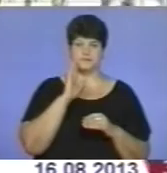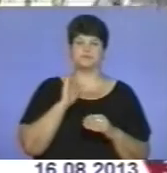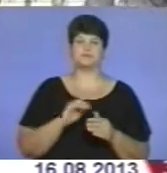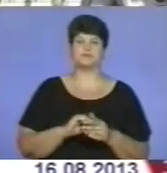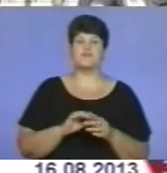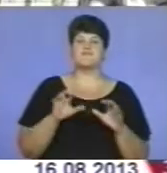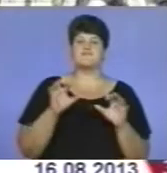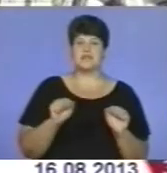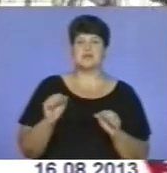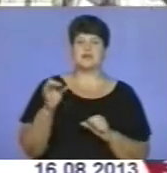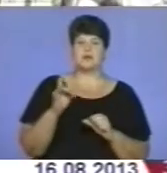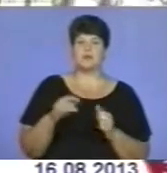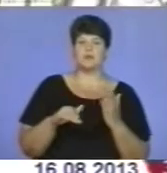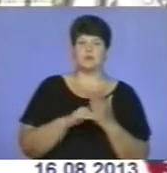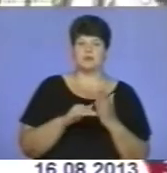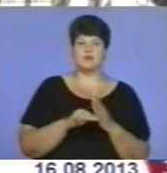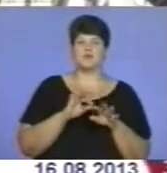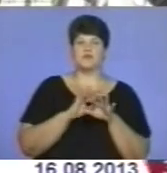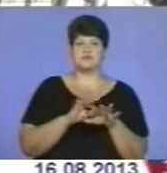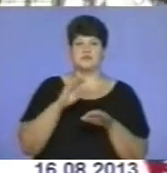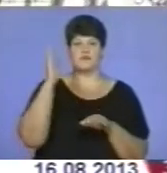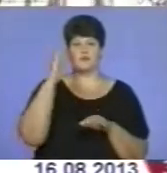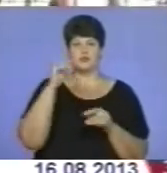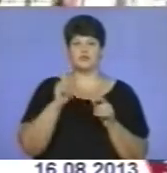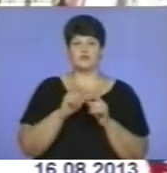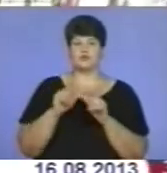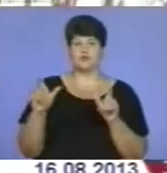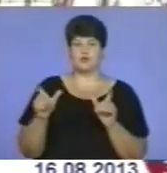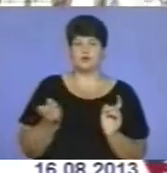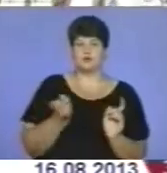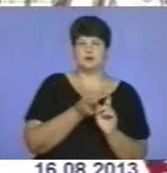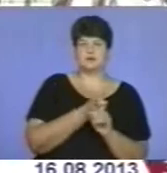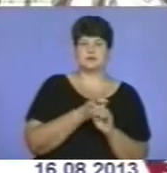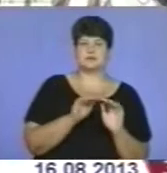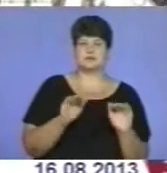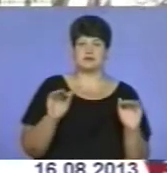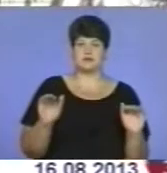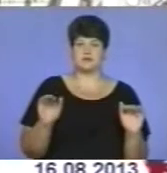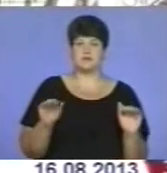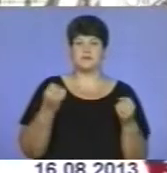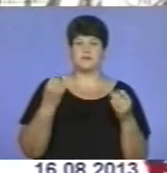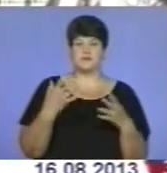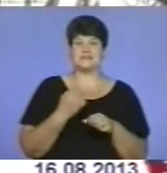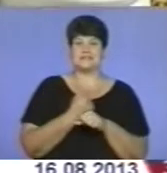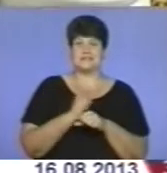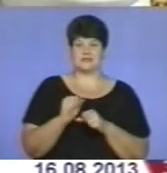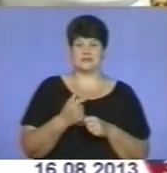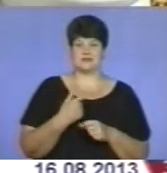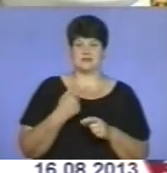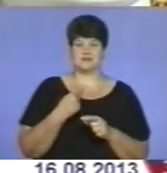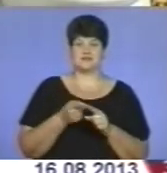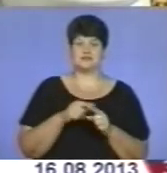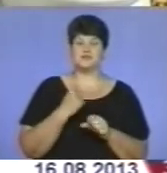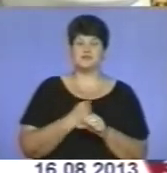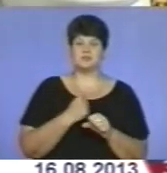Влада району допомагала нам привезти воду від школи до садику і просто заставила нас це зробити. Хоча у